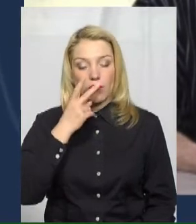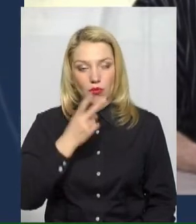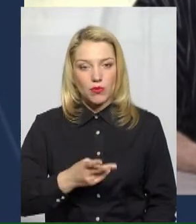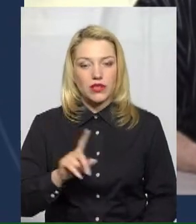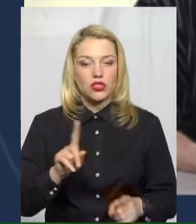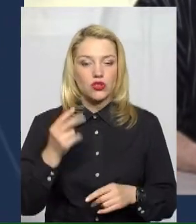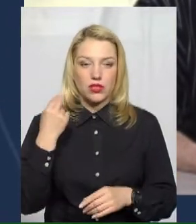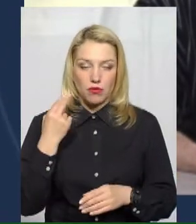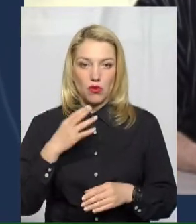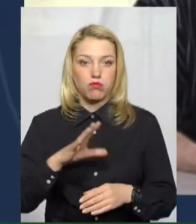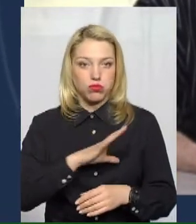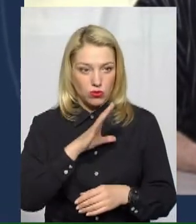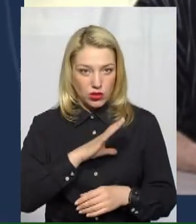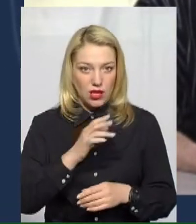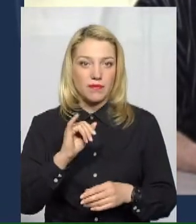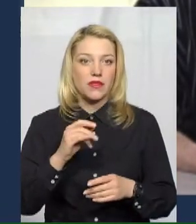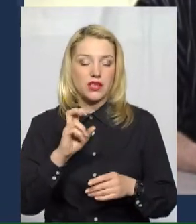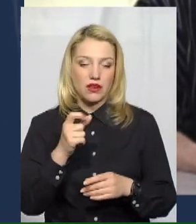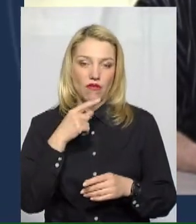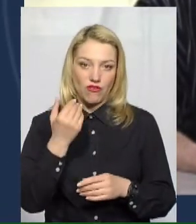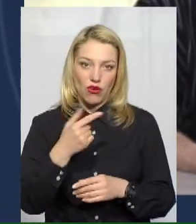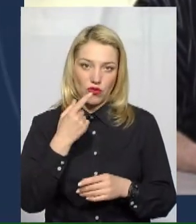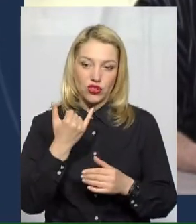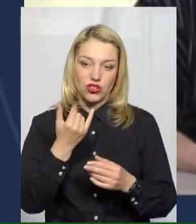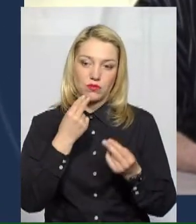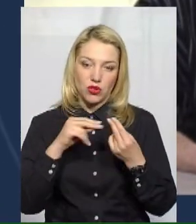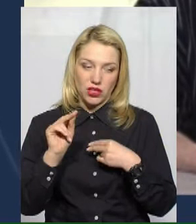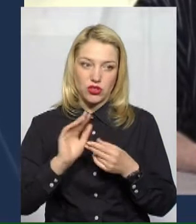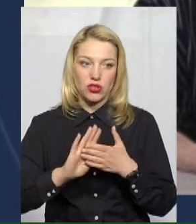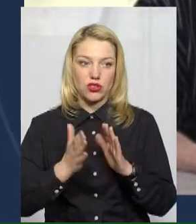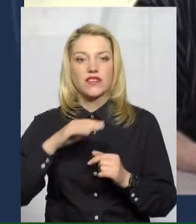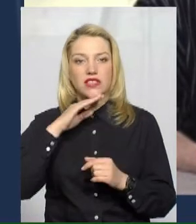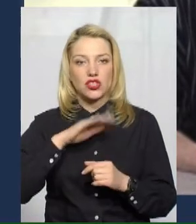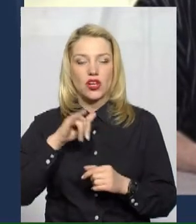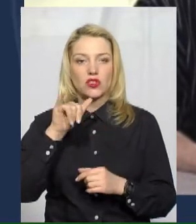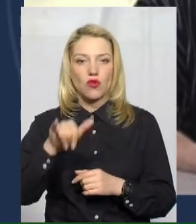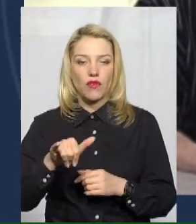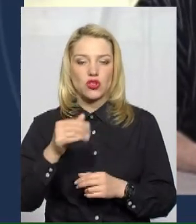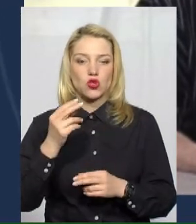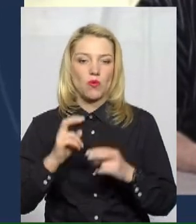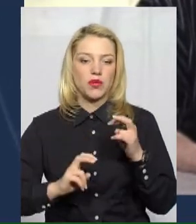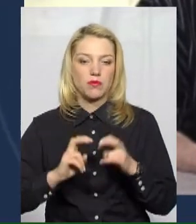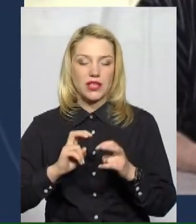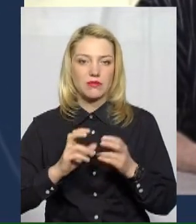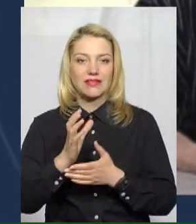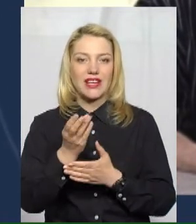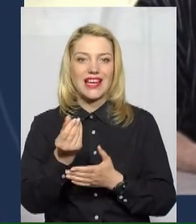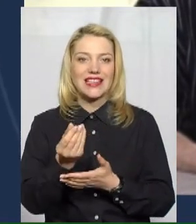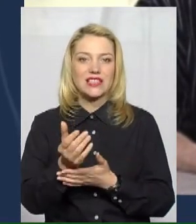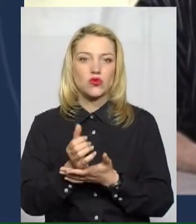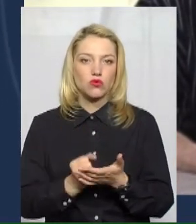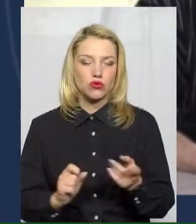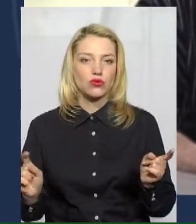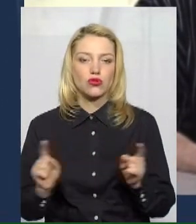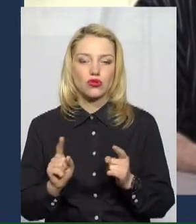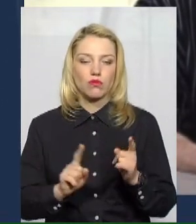зараз ви зауважили, що дещо поліпшується ситуація, але чи вистачає у вашого підприємства ресурсу для того, щоб починати готуватись